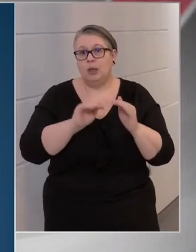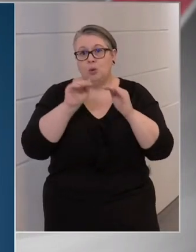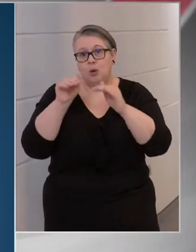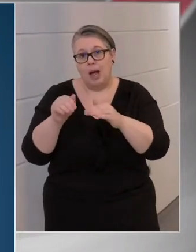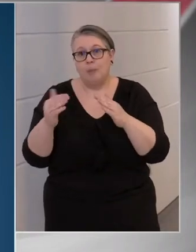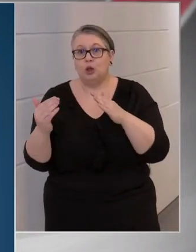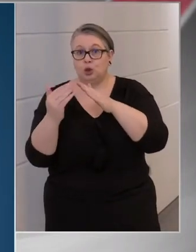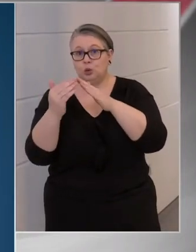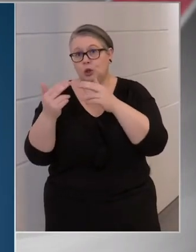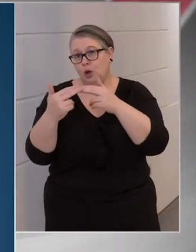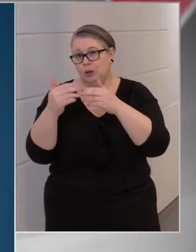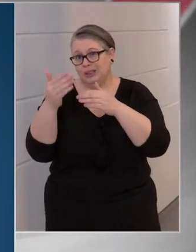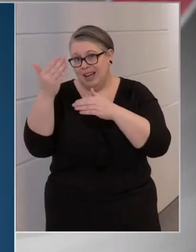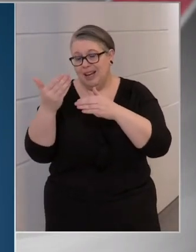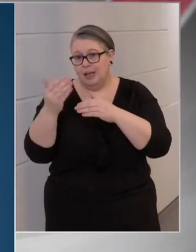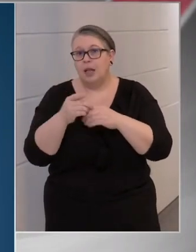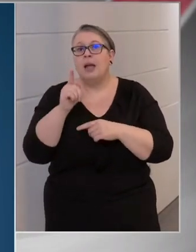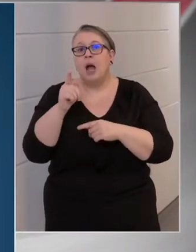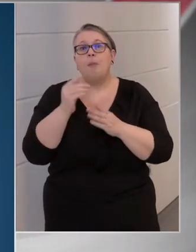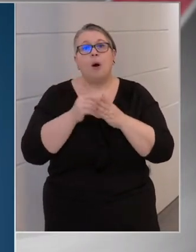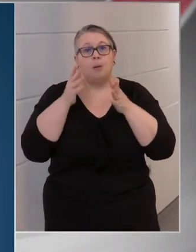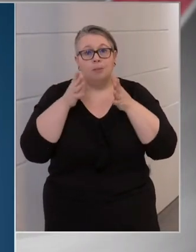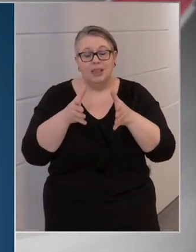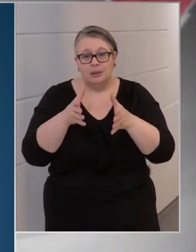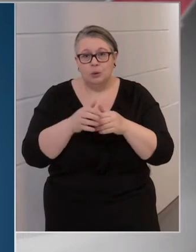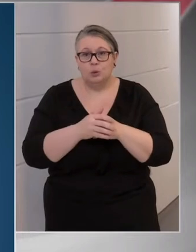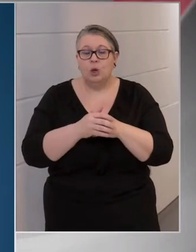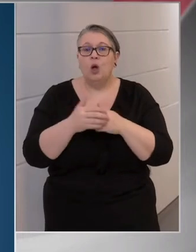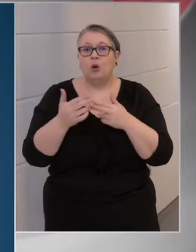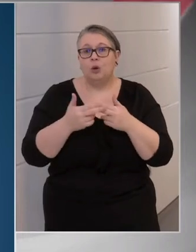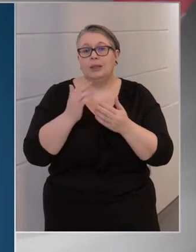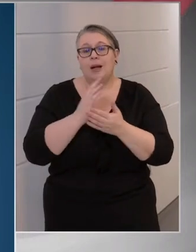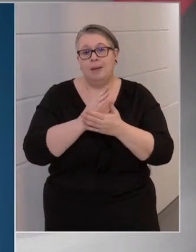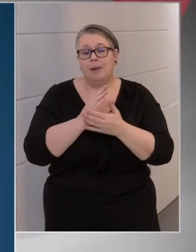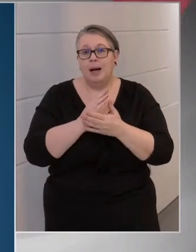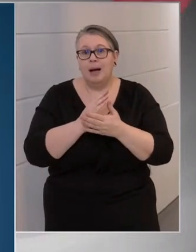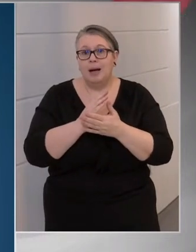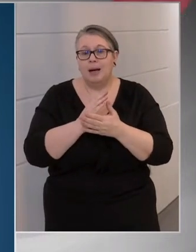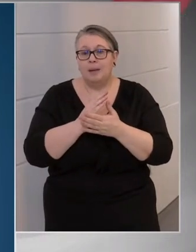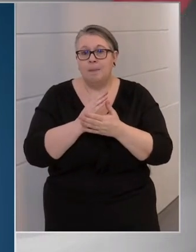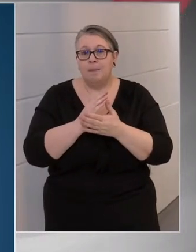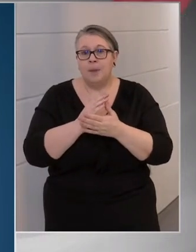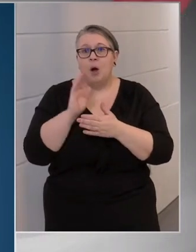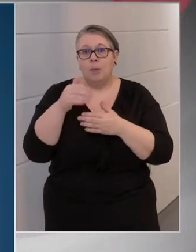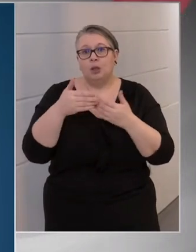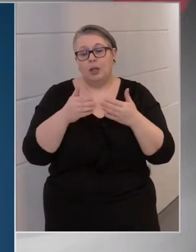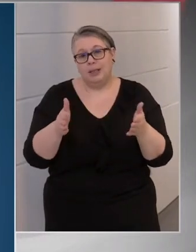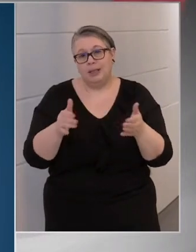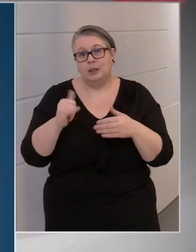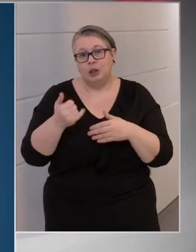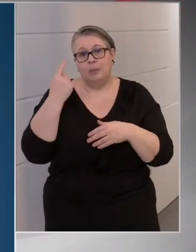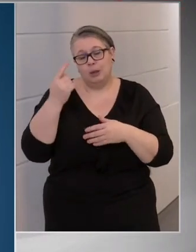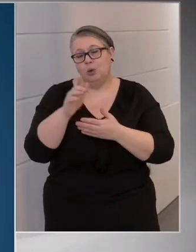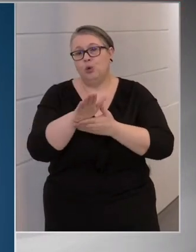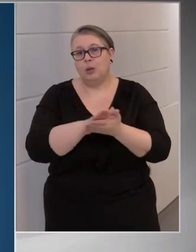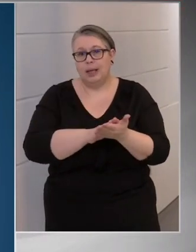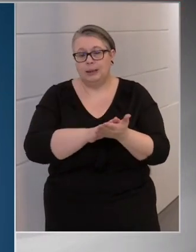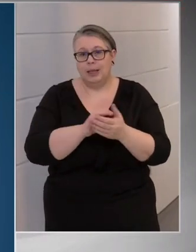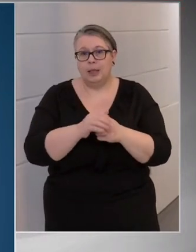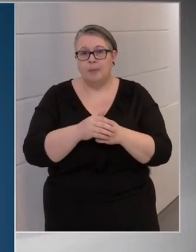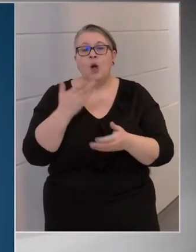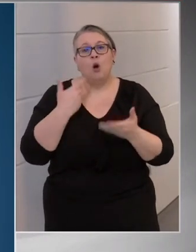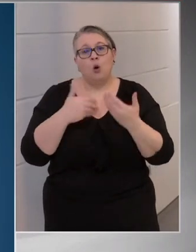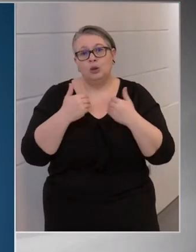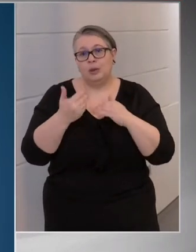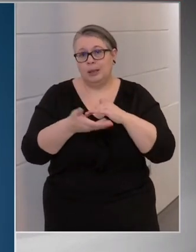hullámának a csúcsa közelében vagyunk, de abban bízunk, hogy közel vagyunk ahhoz, hogy majd a nyitást is megkezdhessük. A